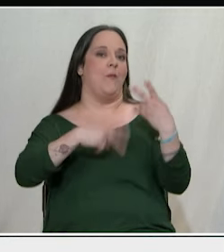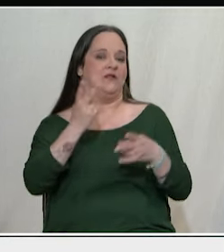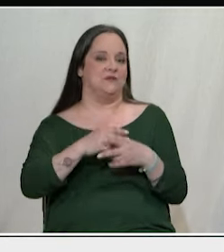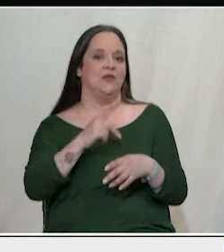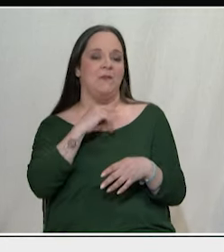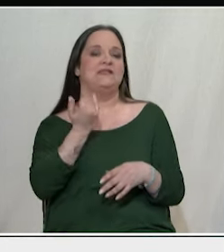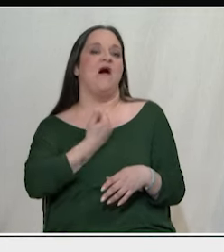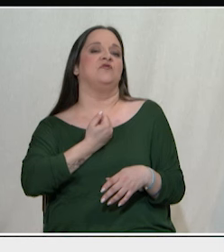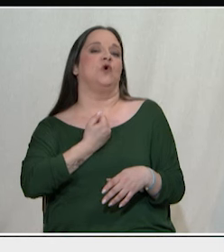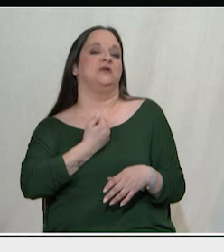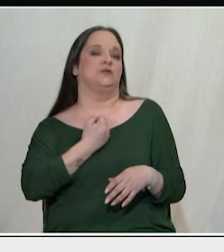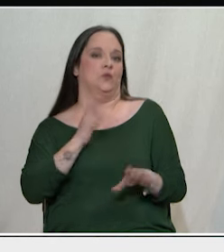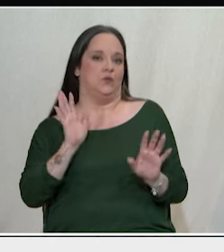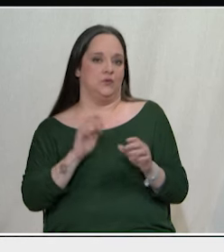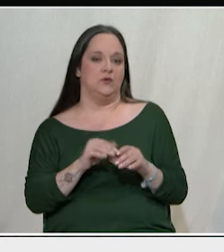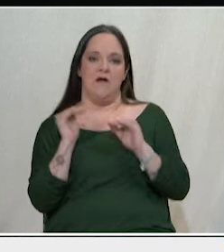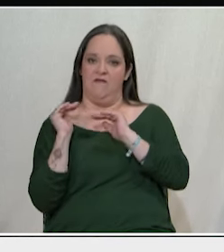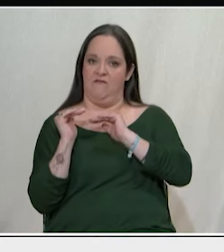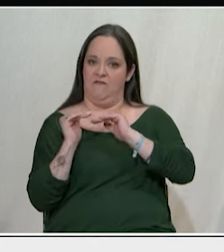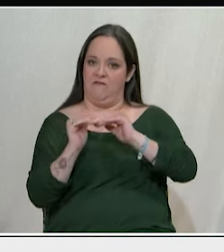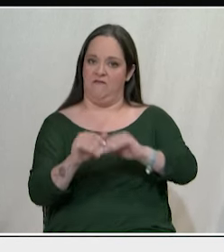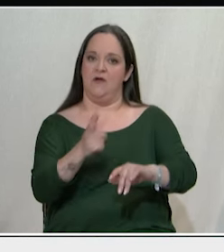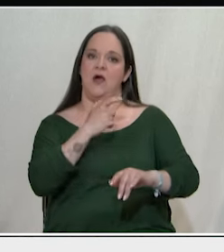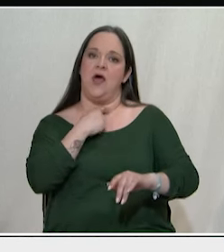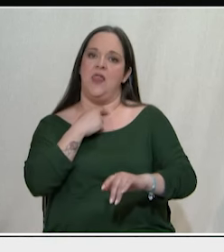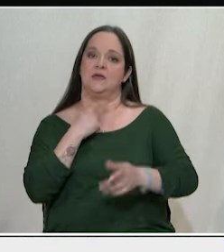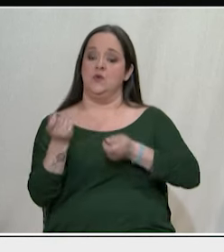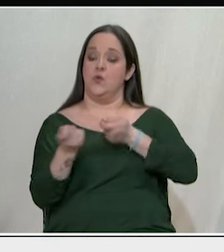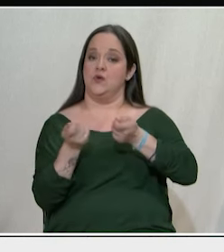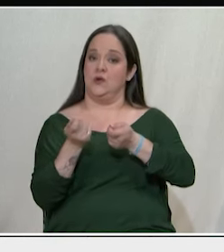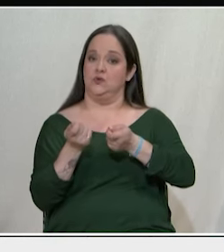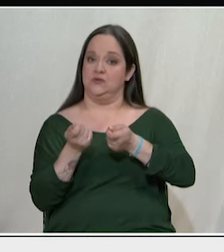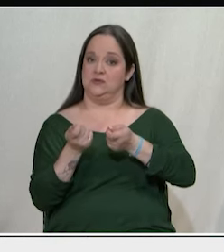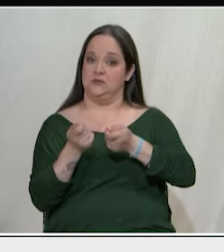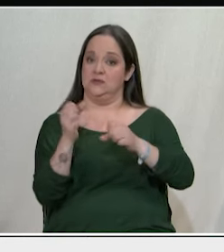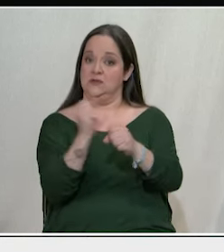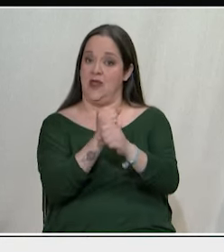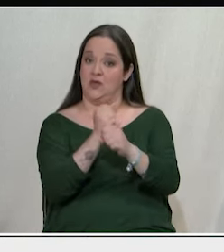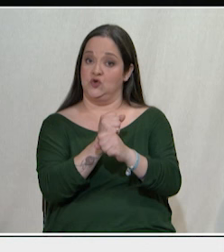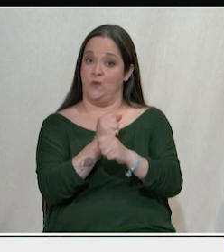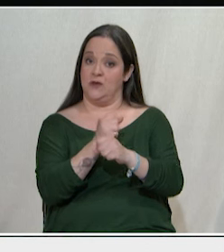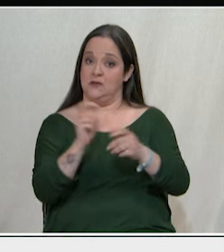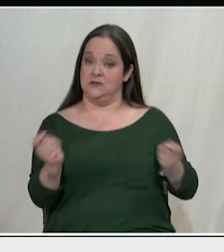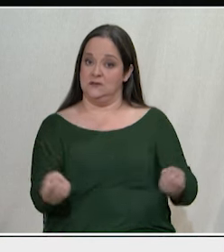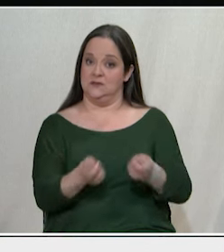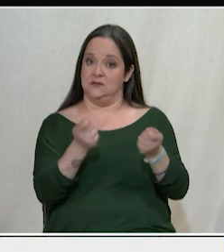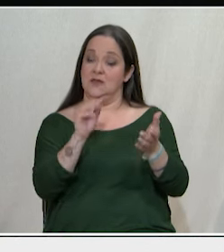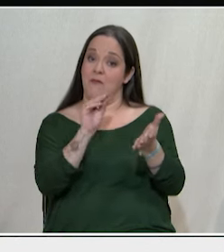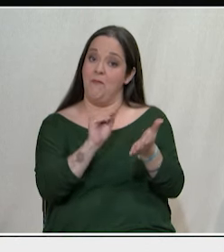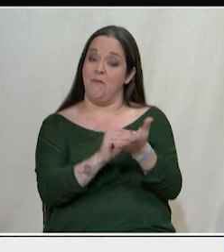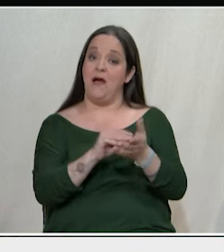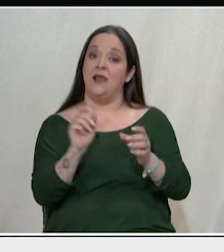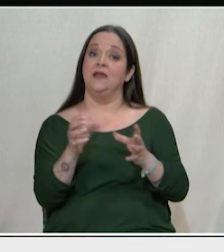να παραμείνει σταθερά στην ανάγκη οργάνωσης της εργατικής τάξης αναγέννησης του εργατικού κινήματος